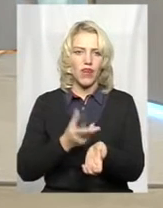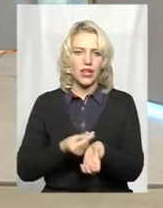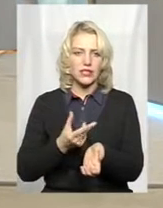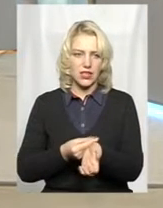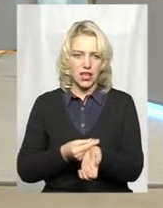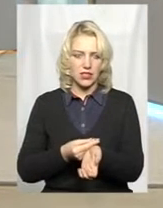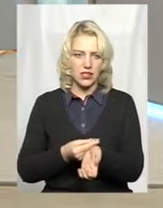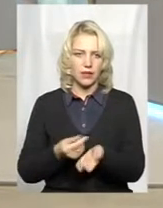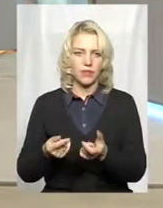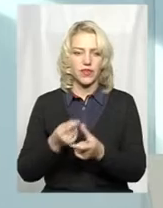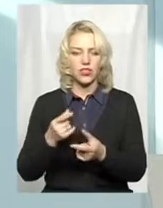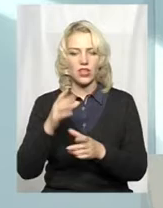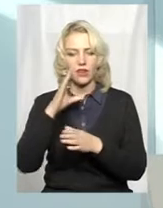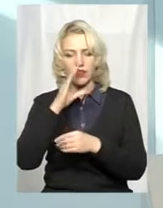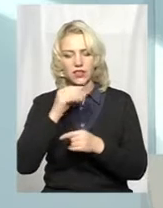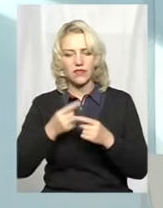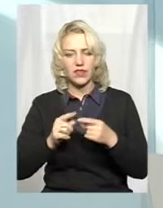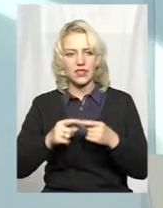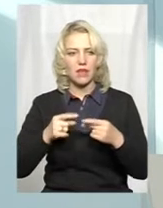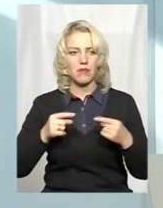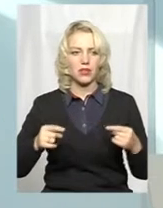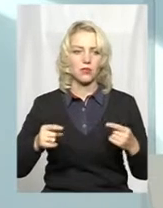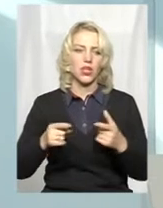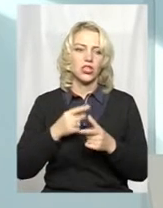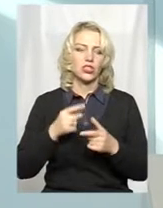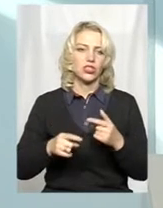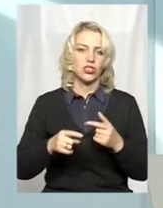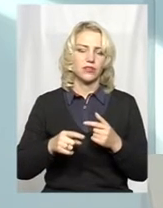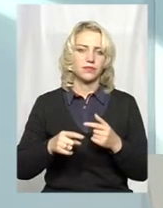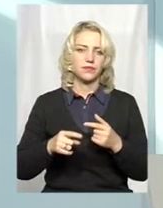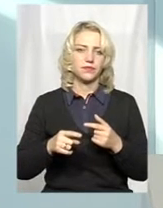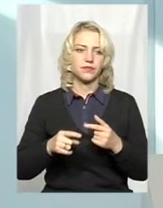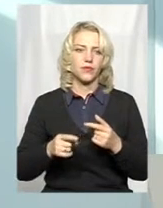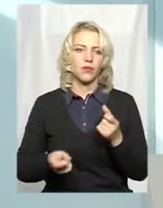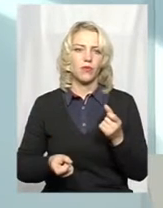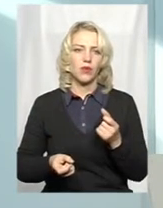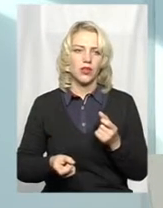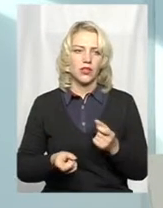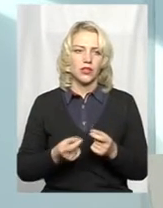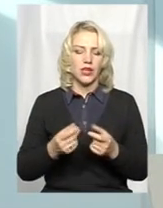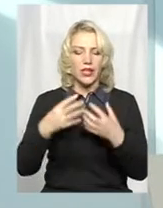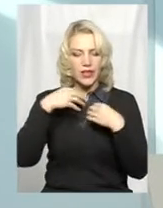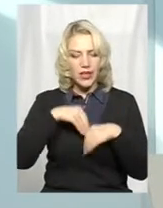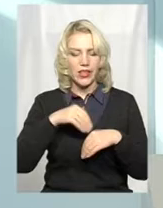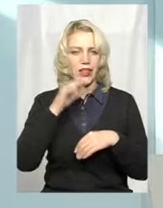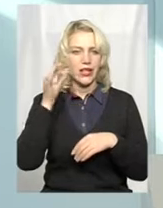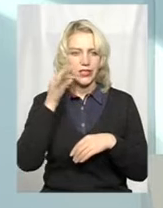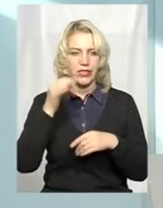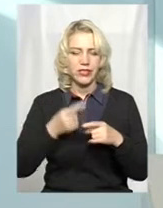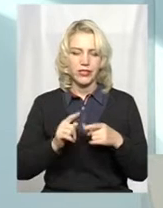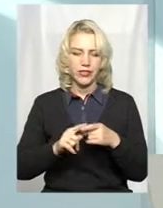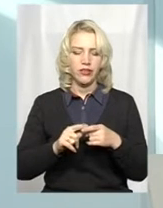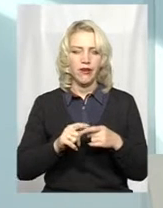Чи ефективно цей метод, не те, що ефективний, чи поїдали лисиці ці вакцину, чи вони набули того